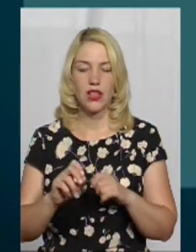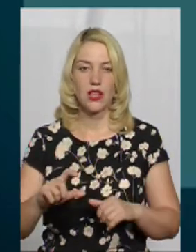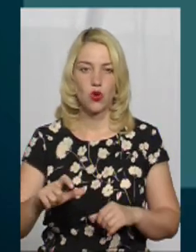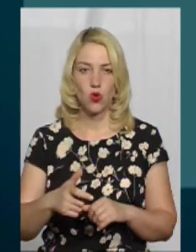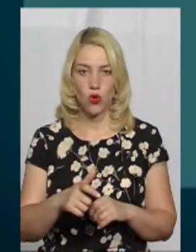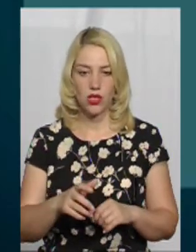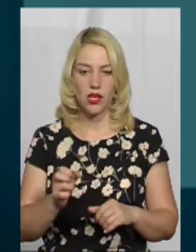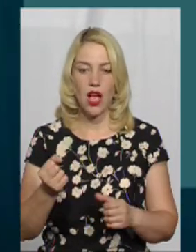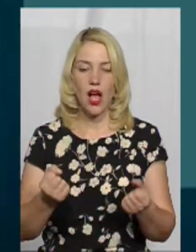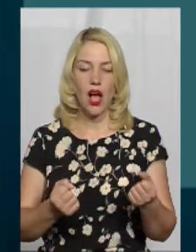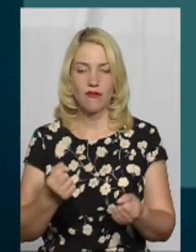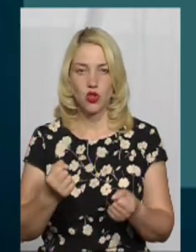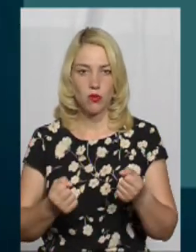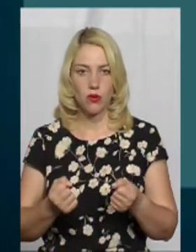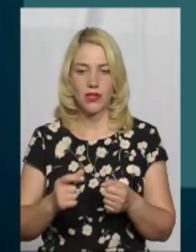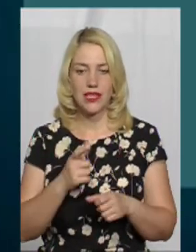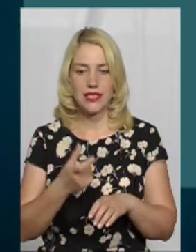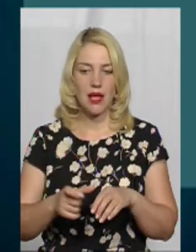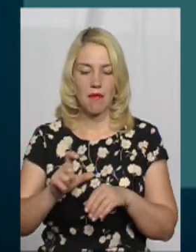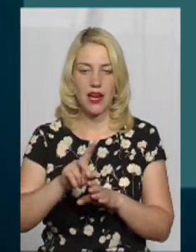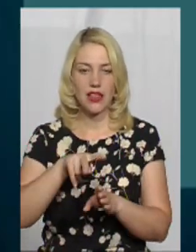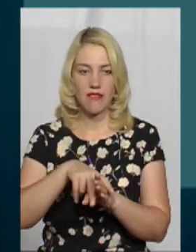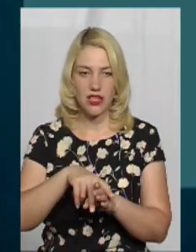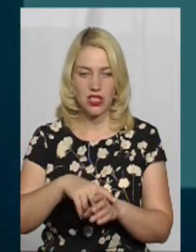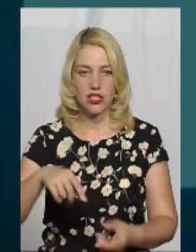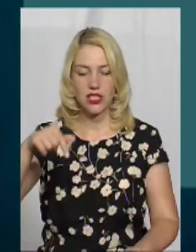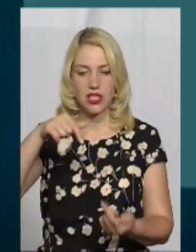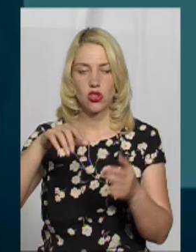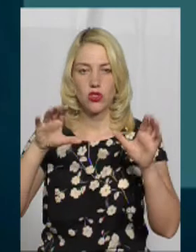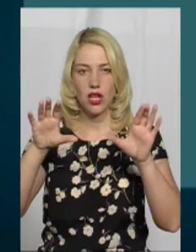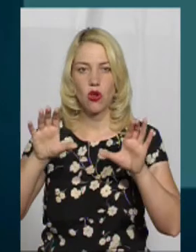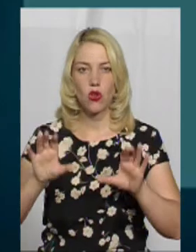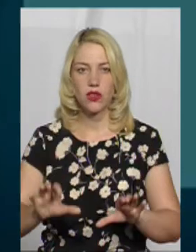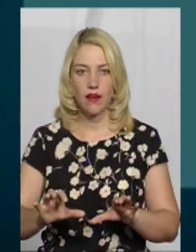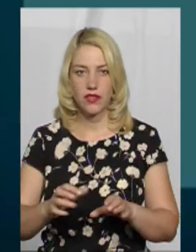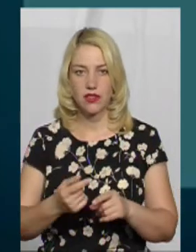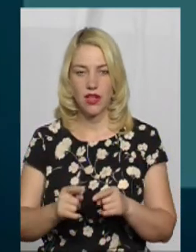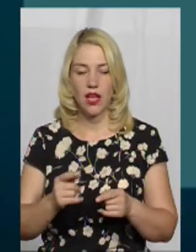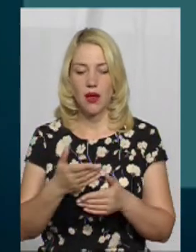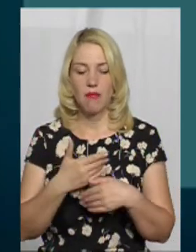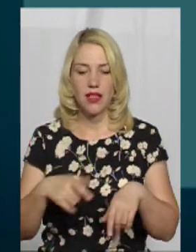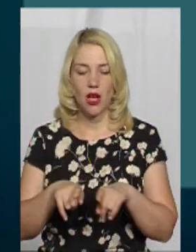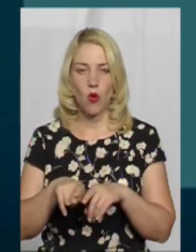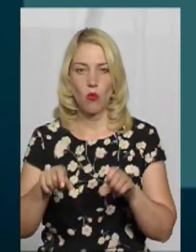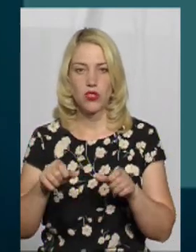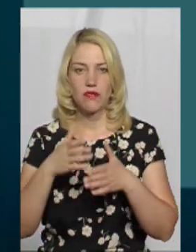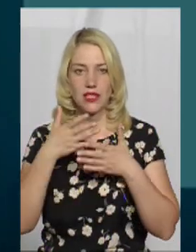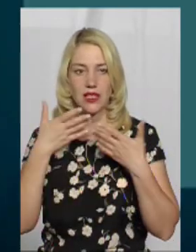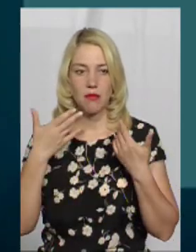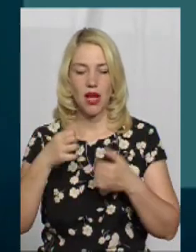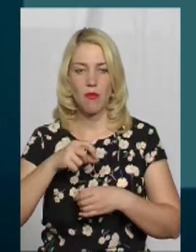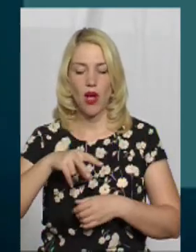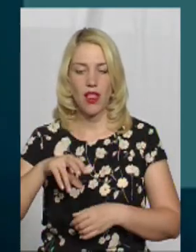автомобілів з перенавантаженням. Згідно чинного законодавства, ми такої можливості не маємо. Але